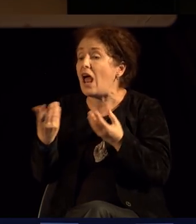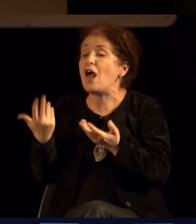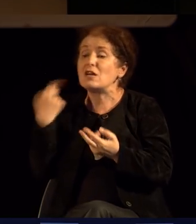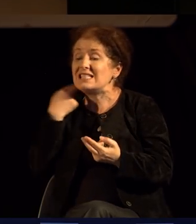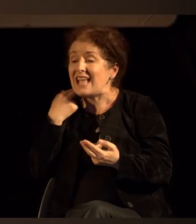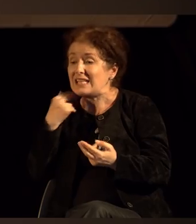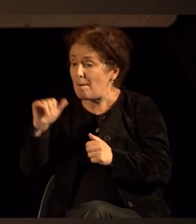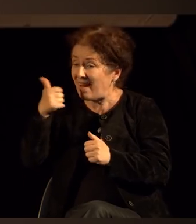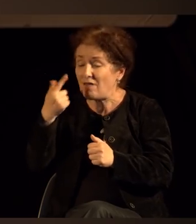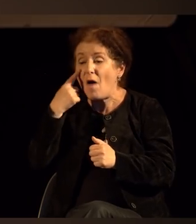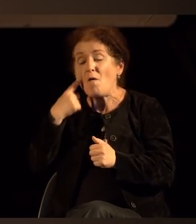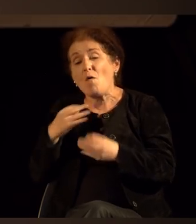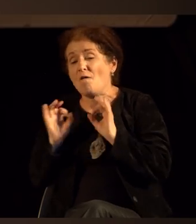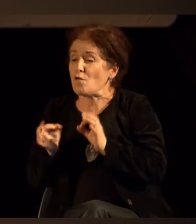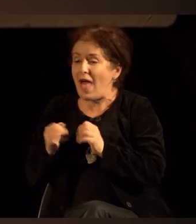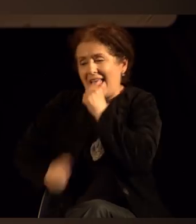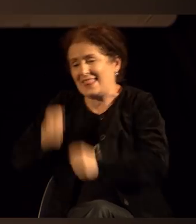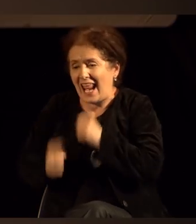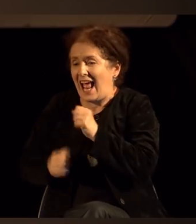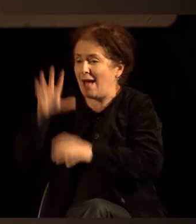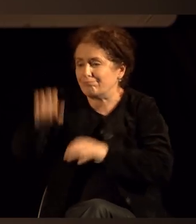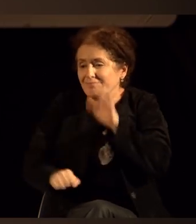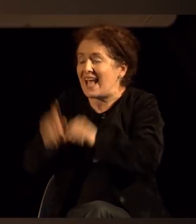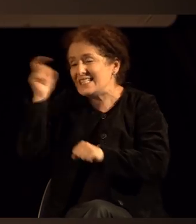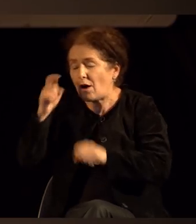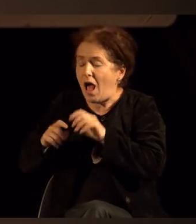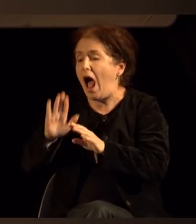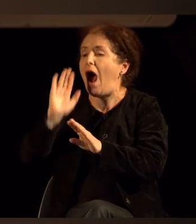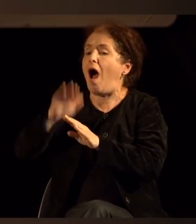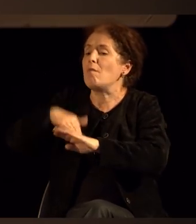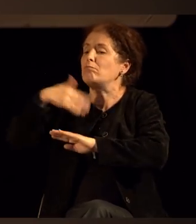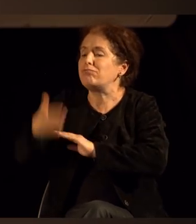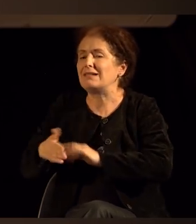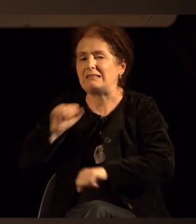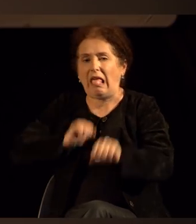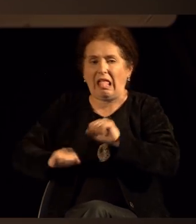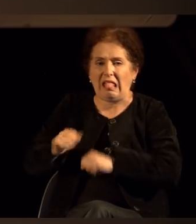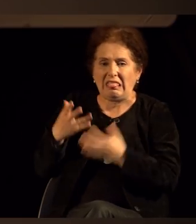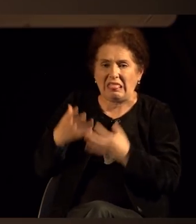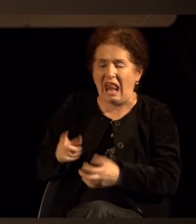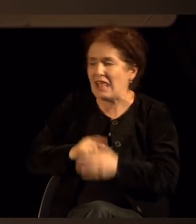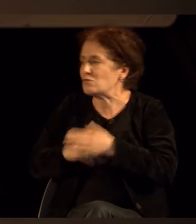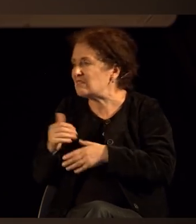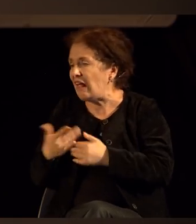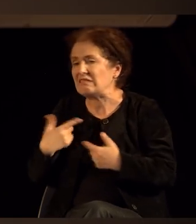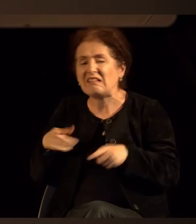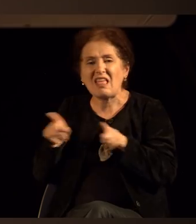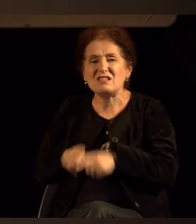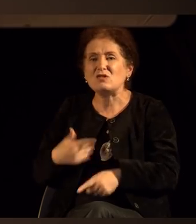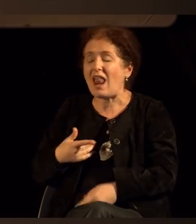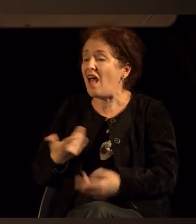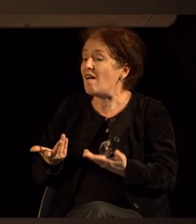страдам? Или треба да го одбегнам тоа страдање, а да го одбегнам, значит, треба и задоволството да не го уживам.